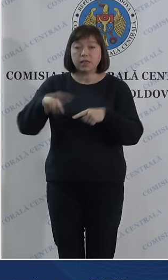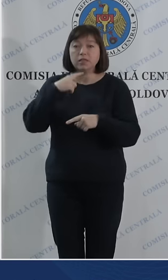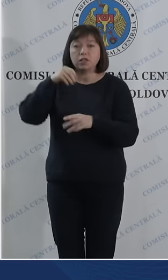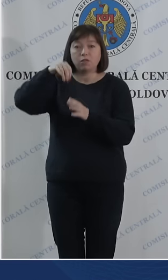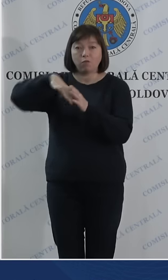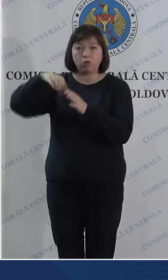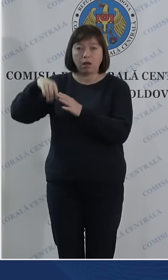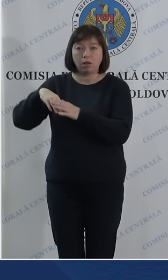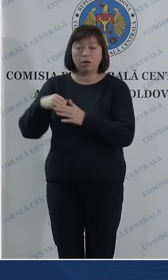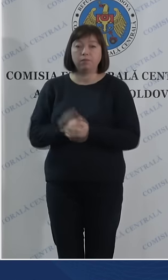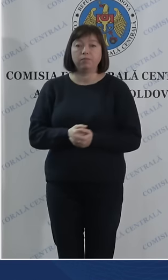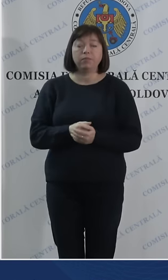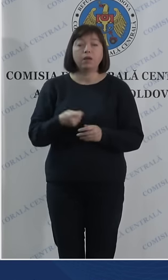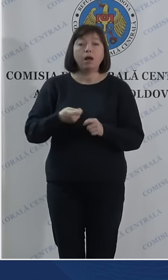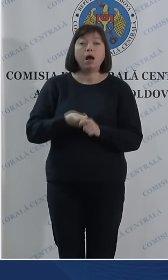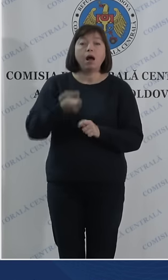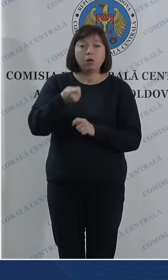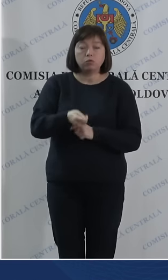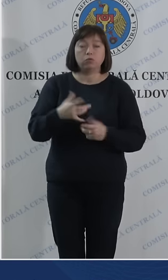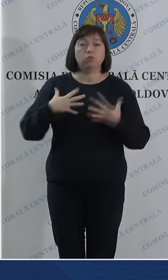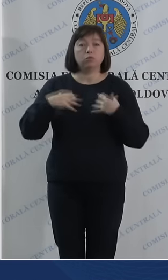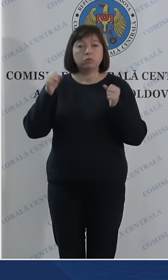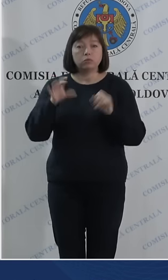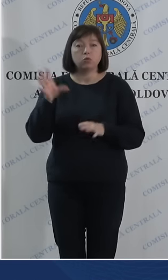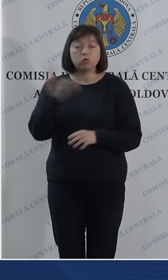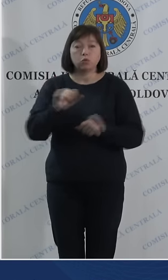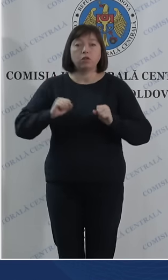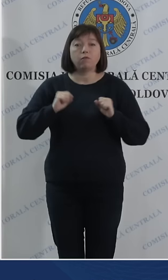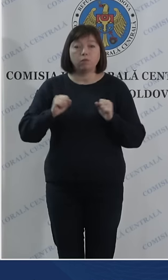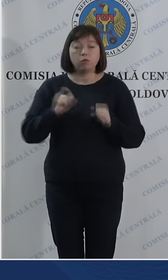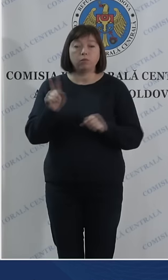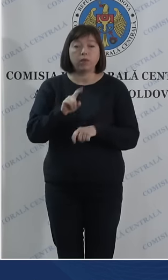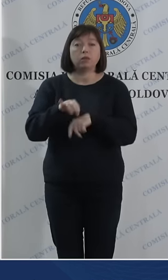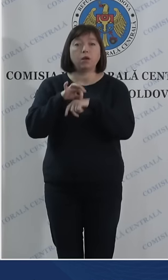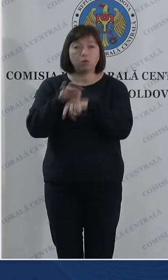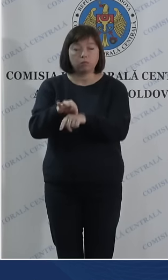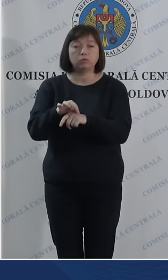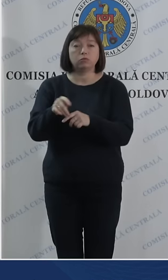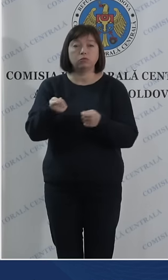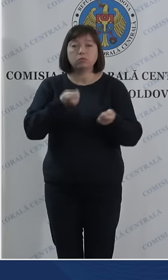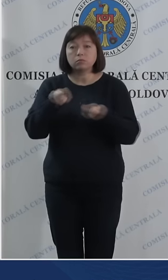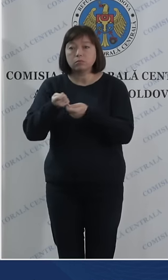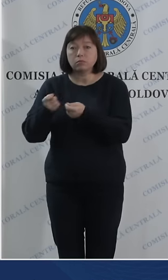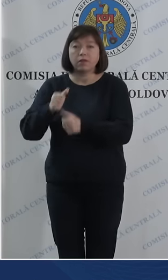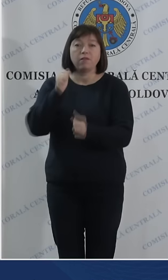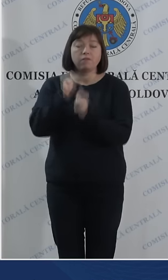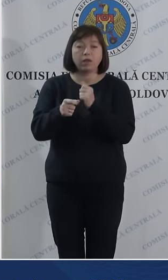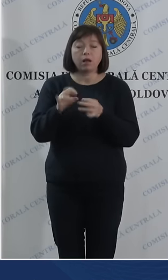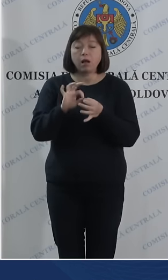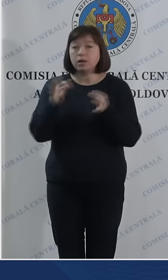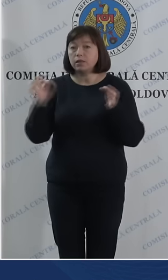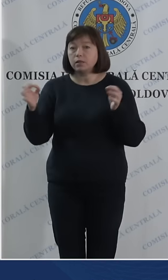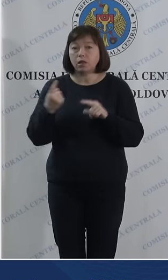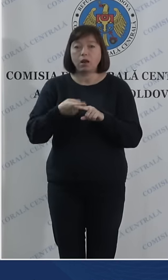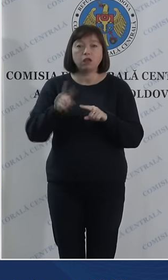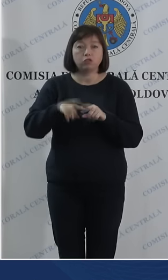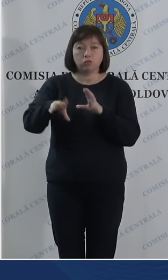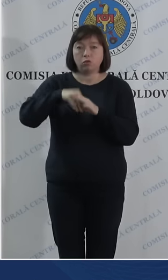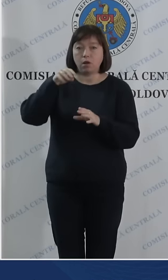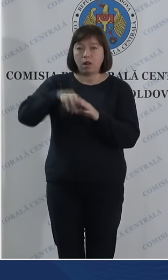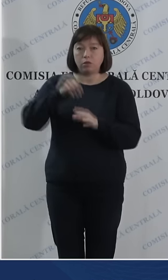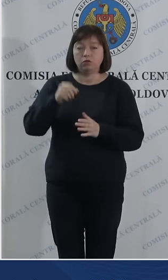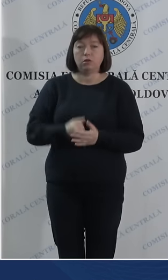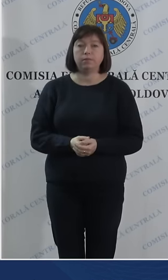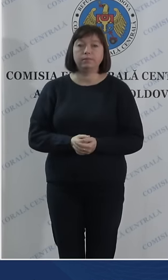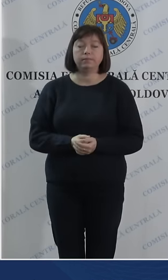votare au depus tot efortul pentru a organiza și coordona fiecare detaliu al acestor alegeri.